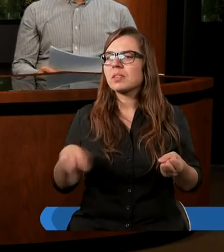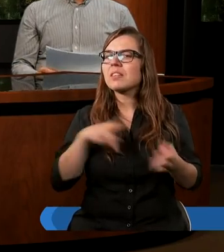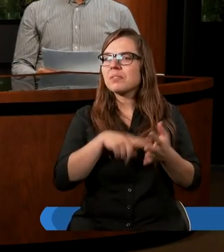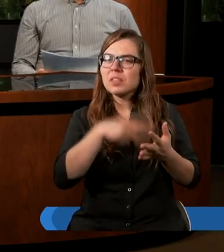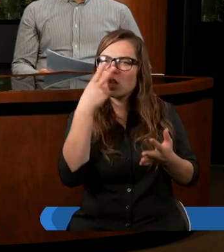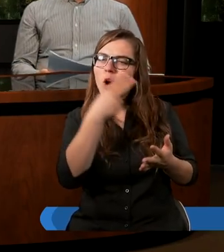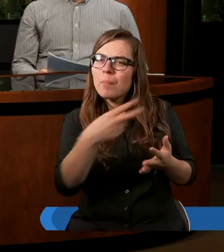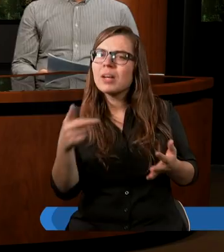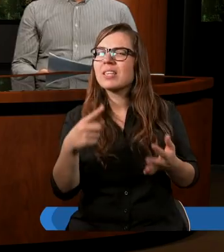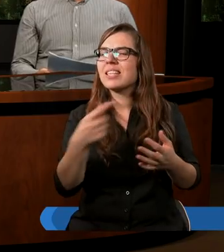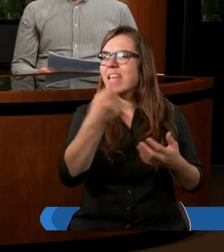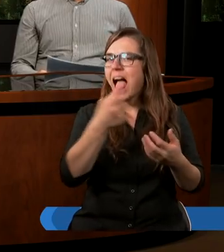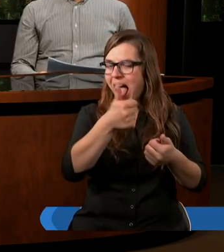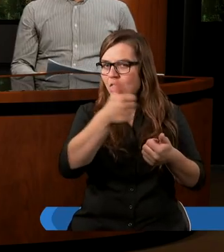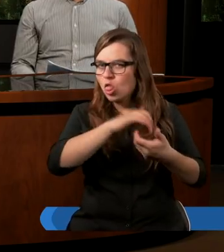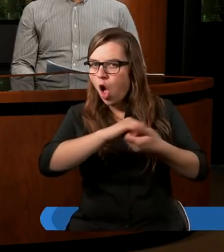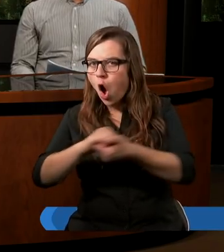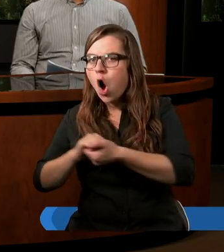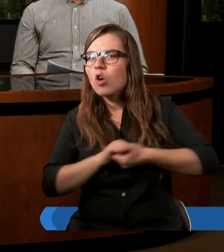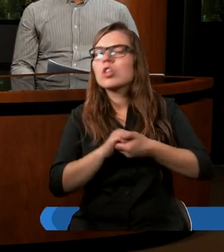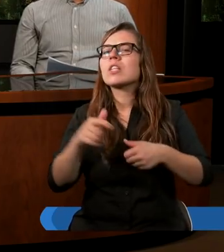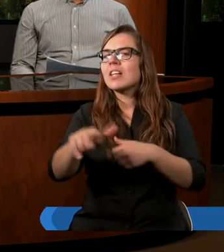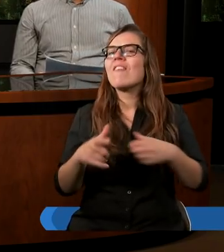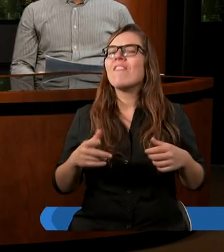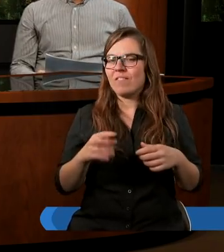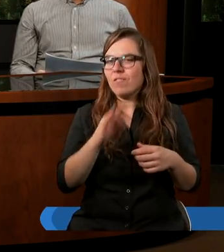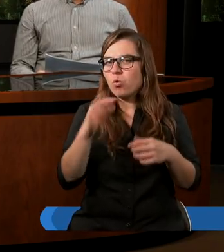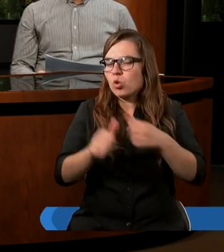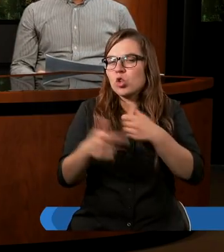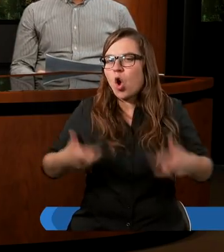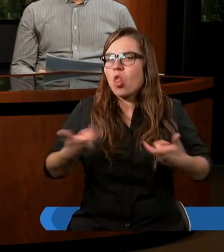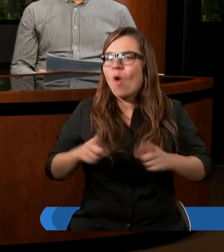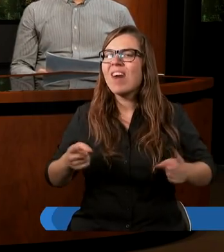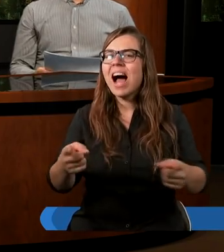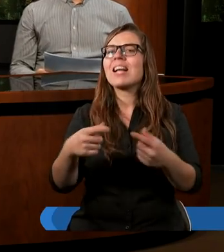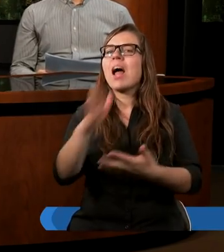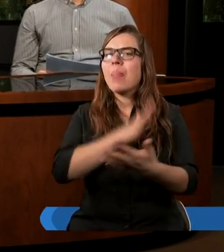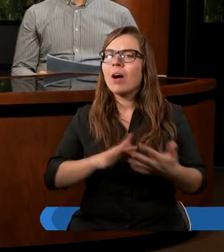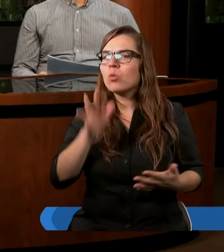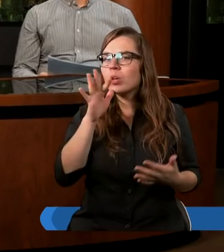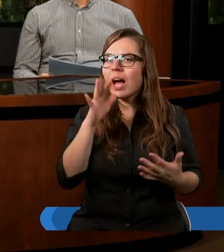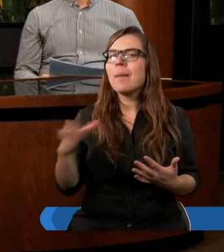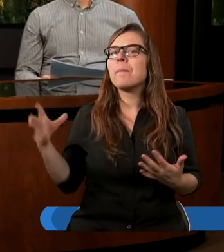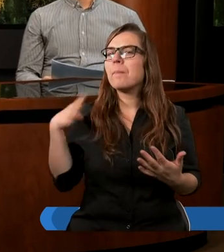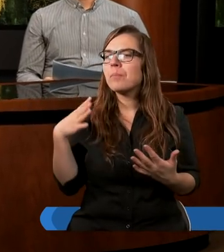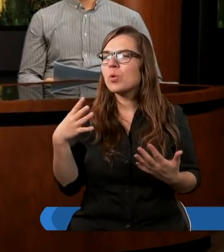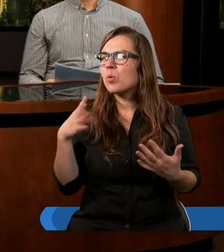patrzyli, że jedność funkcjonowania narodu izraelskiego było